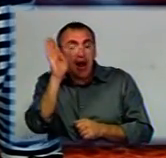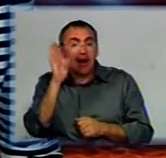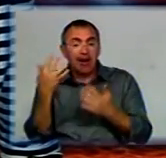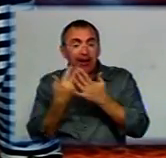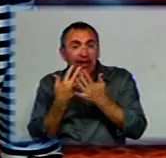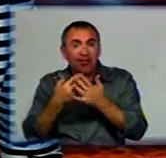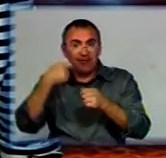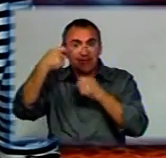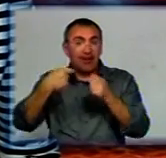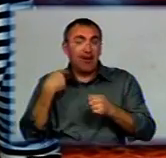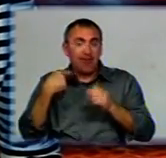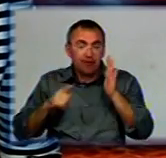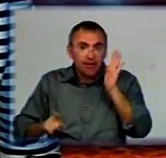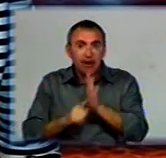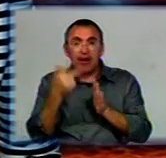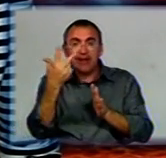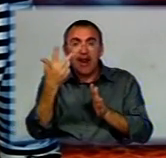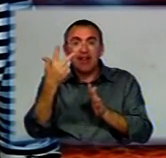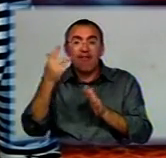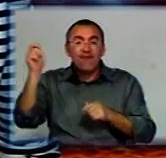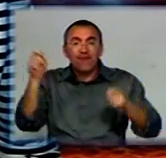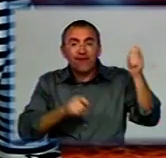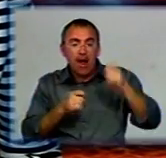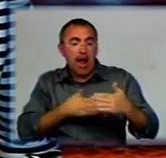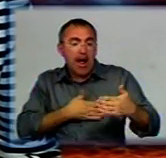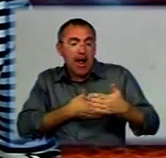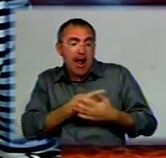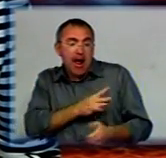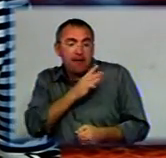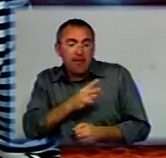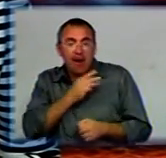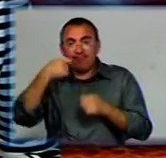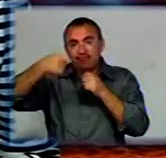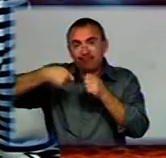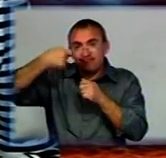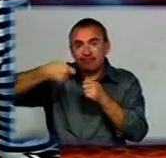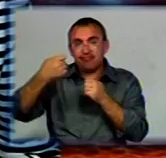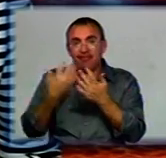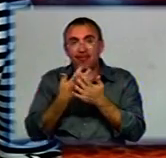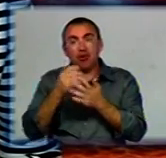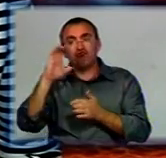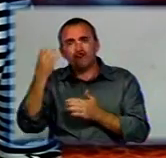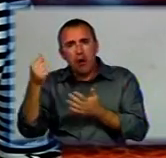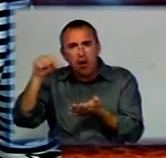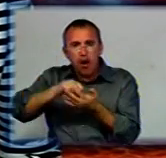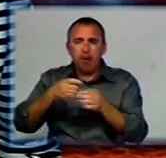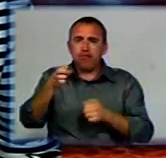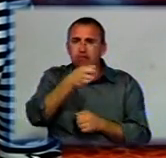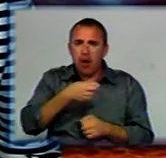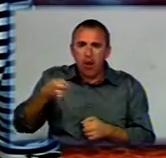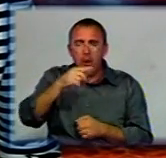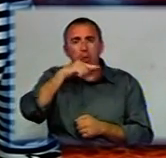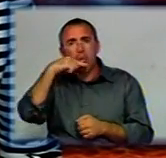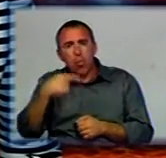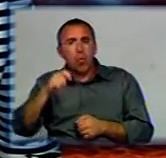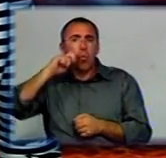У Кіровограді стартував третій міжнародний фестиваль аматорських фільмів. Цього року серед учасників – представники США, Польщі, Білорусі, Росії та